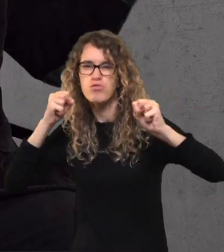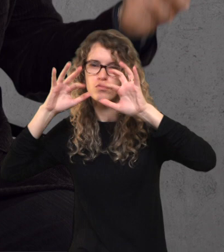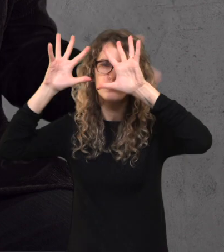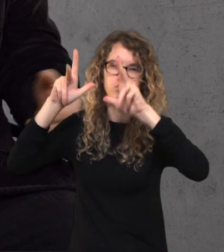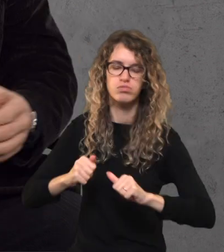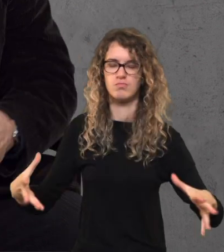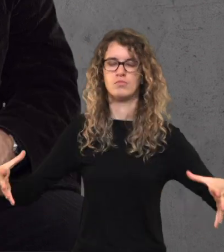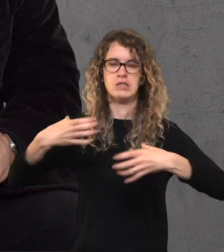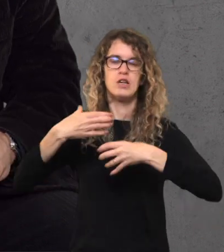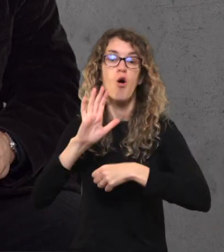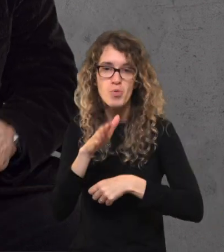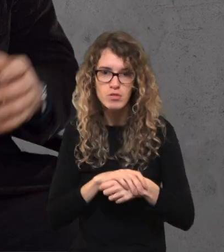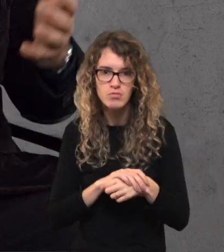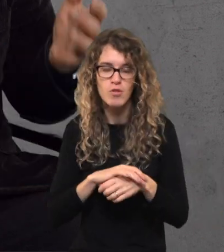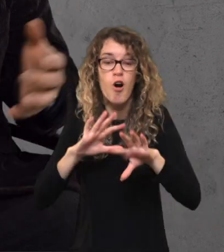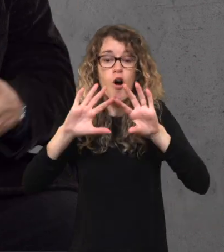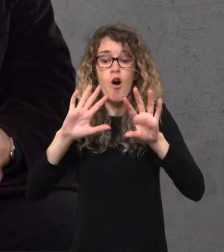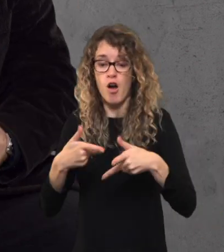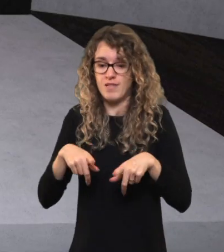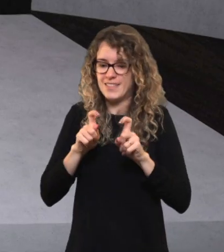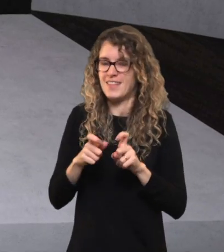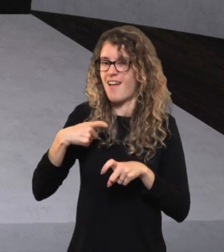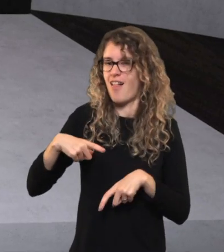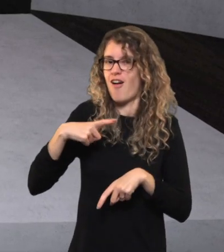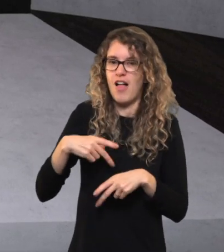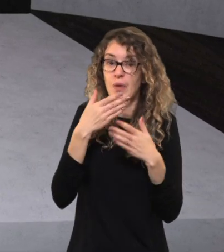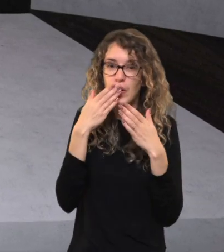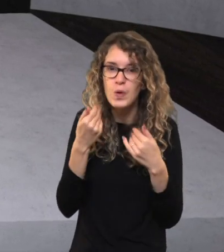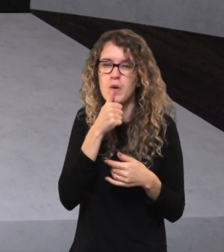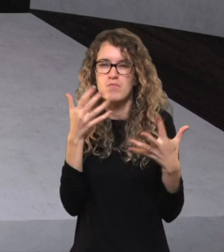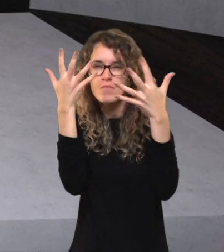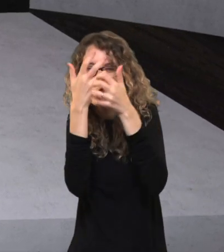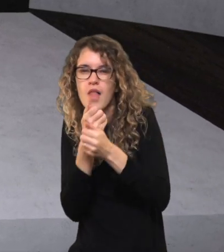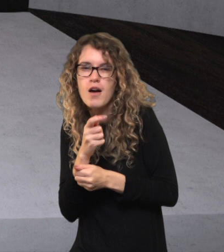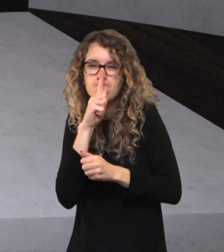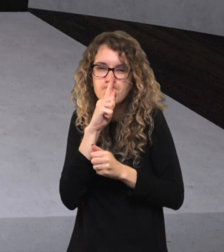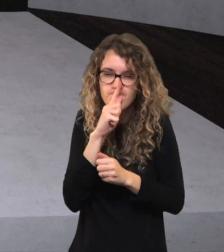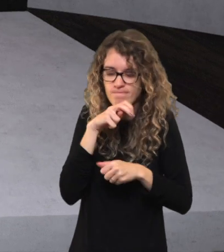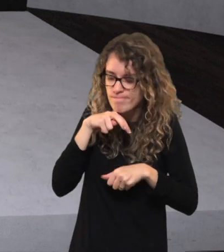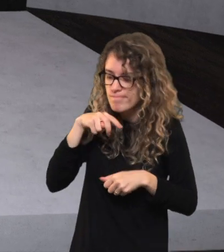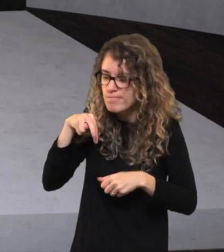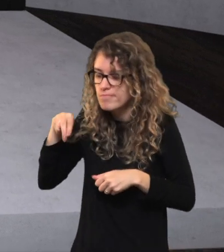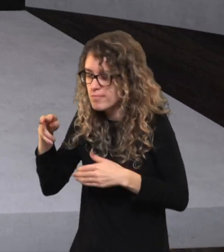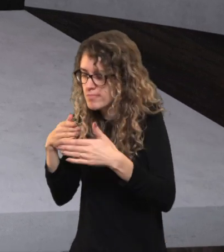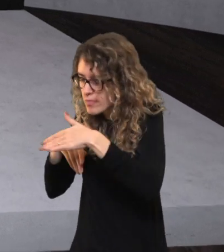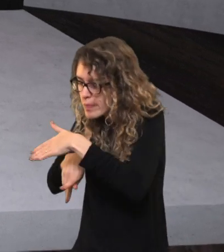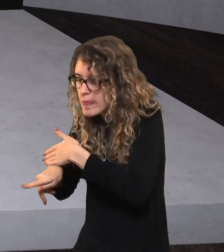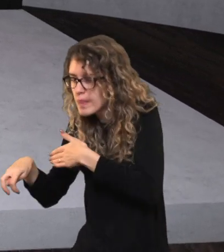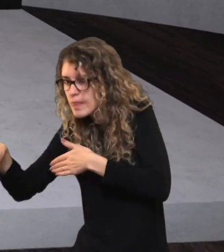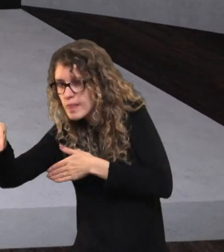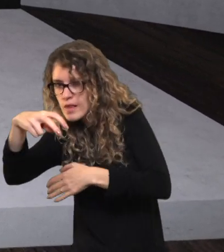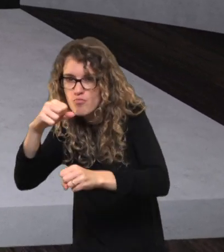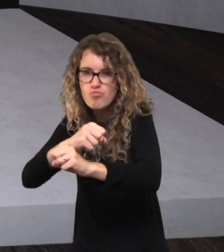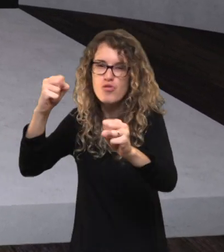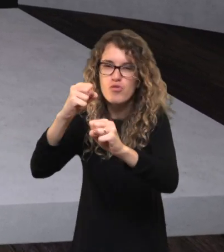minas usprogdins kokį bokštą ir šturmų tave paims. Bet jeigu tu nesėdi ramiai iš tų sienų, bet naktį per atskirus ten mažus vartelius